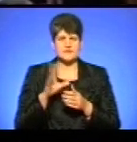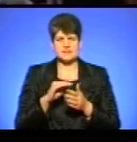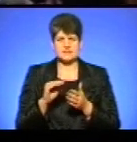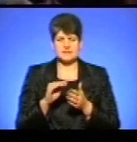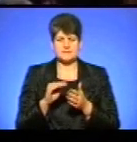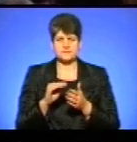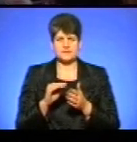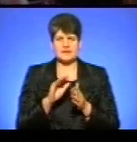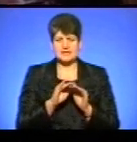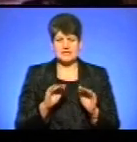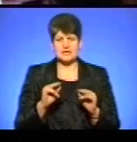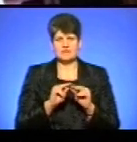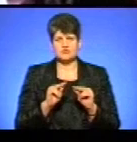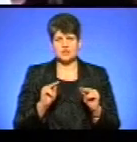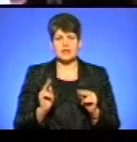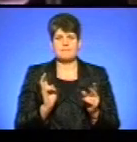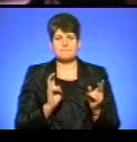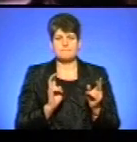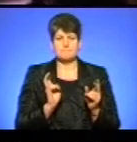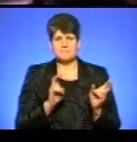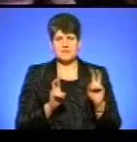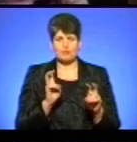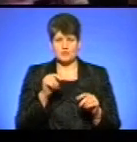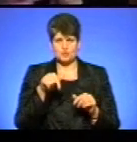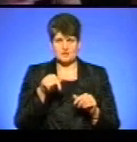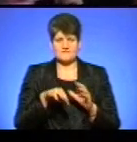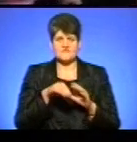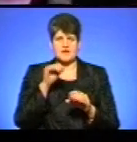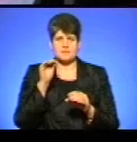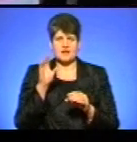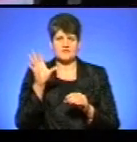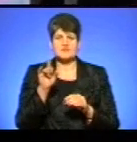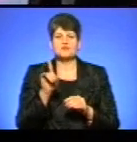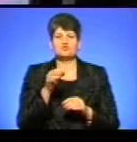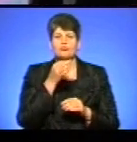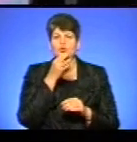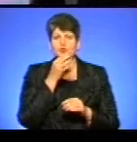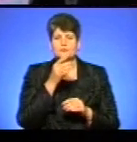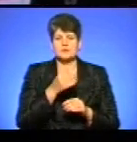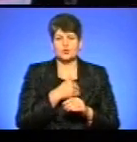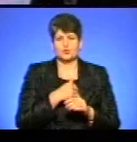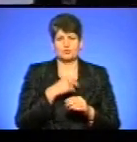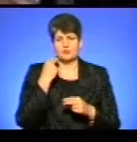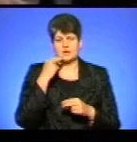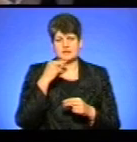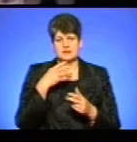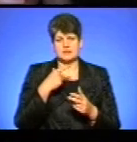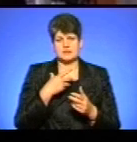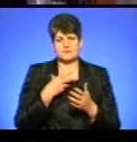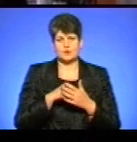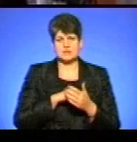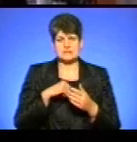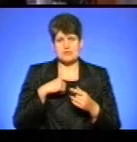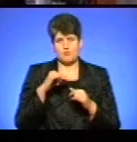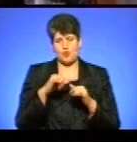Всі діти, вчителі підходять сюди і вибирають все, що їм подобається, і вони хочуть досконалити для свого саморозвитку.